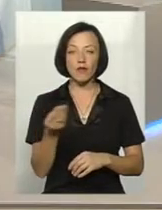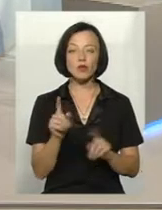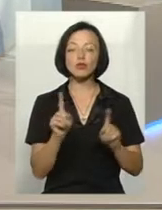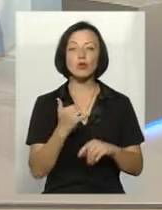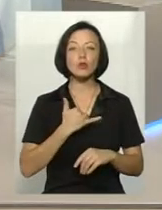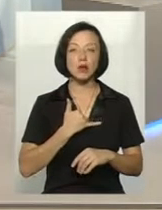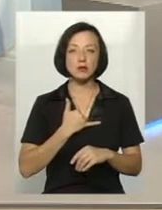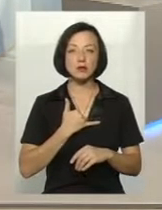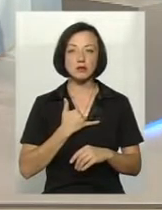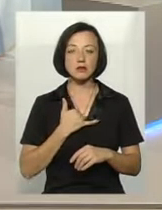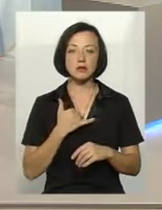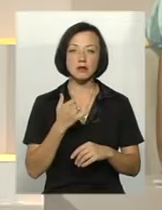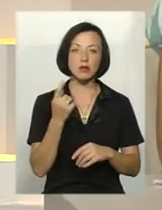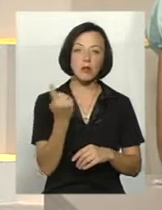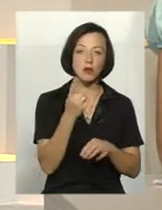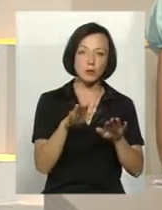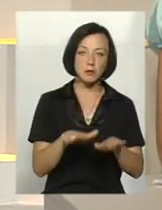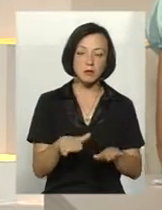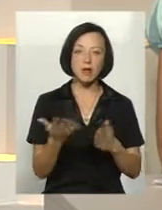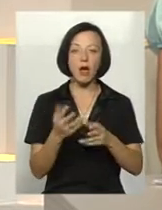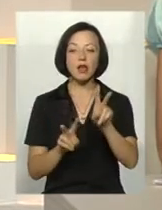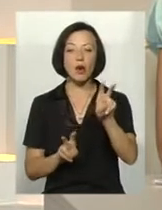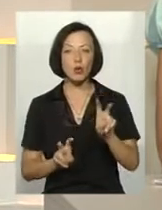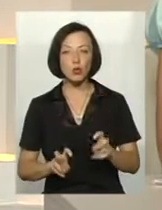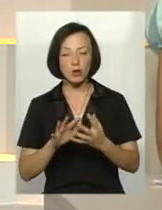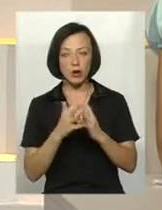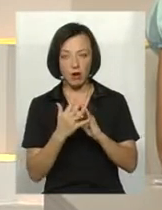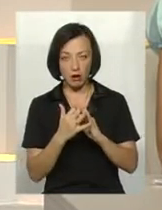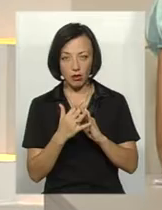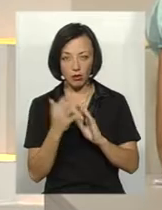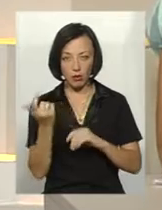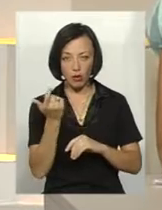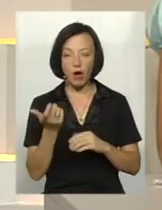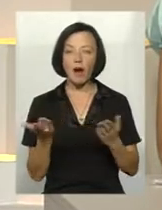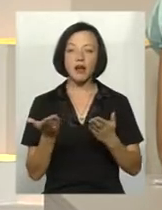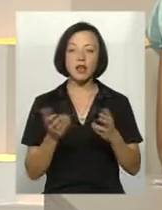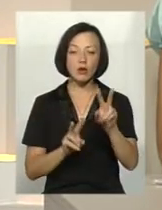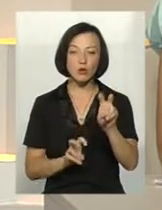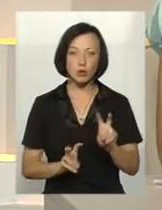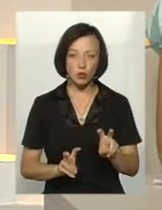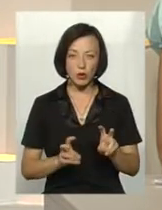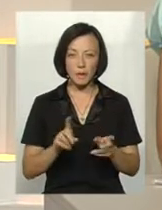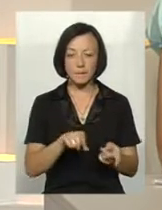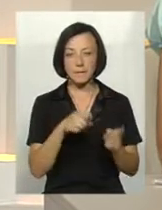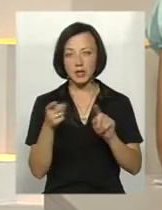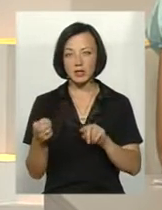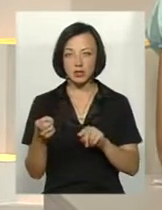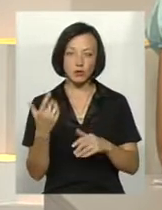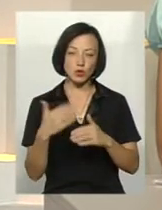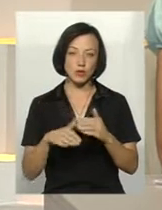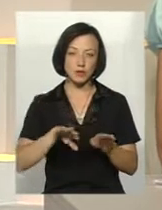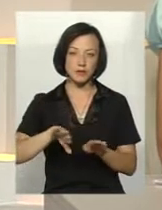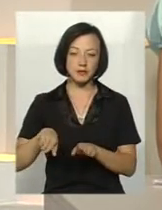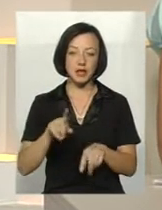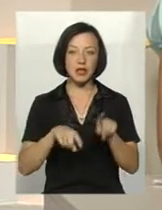нас лідерує, які культури агро, а які культури перейшли в розряд, скажімо так,